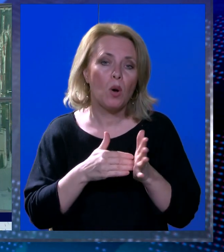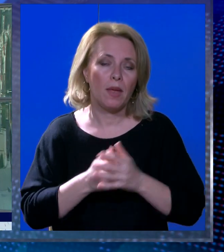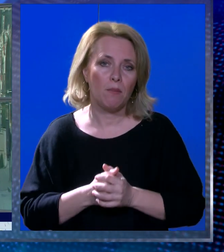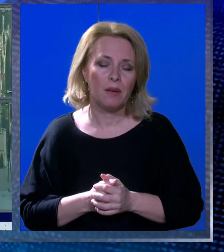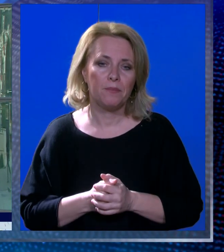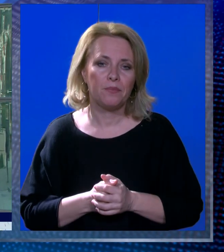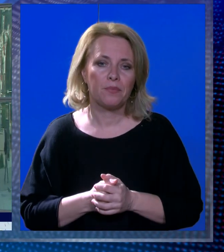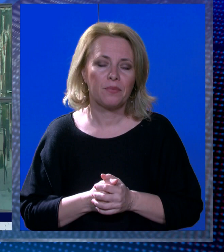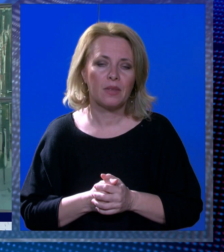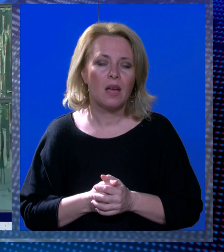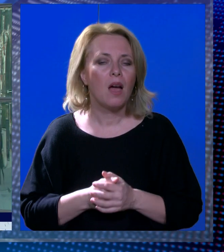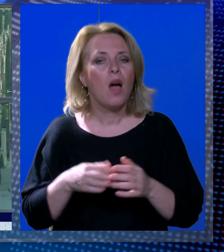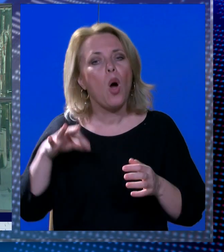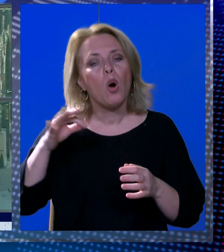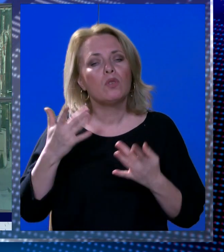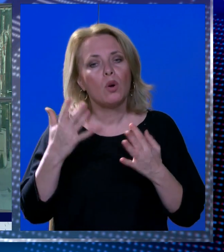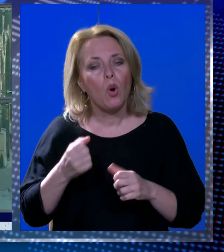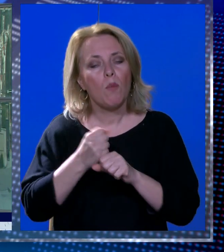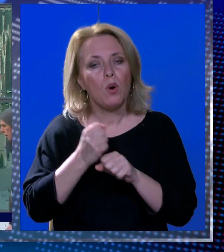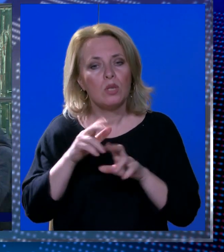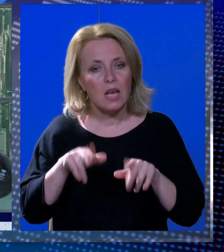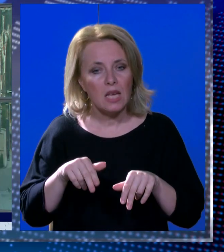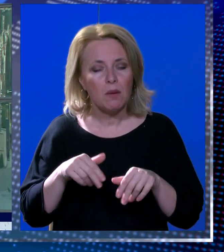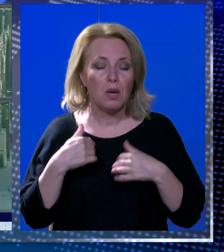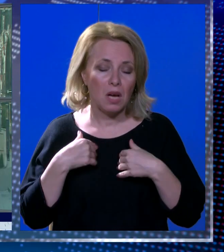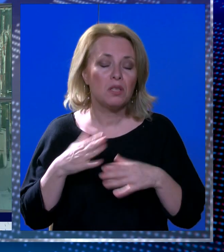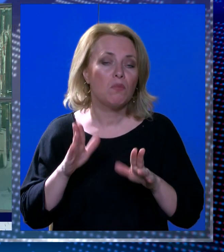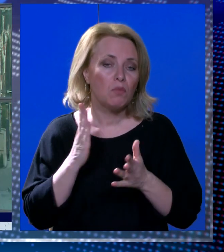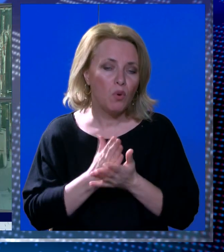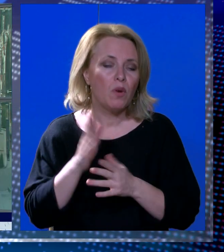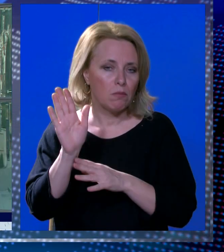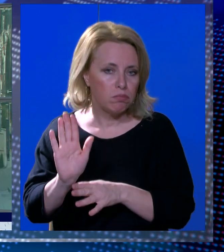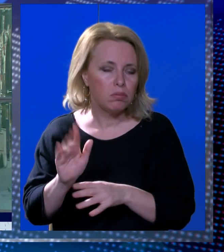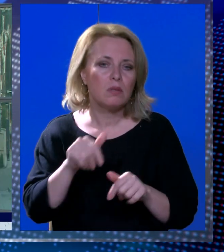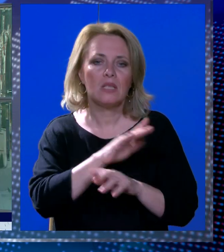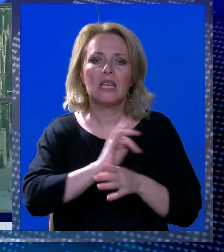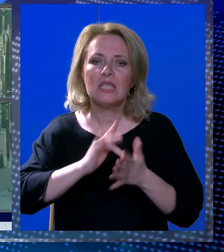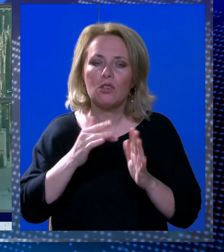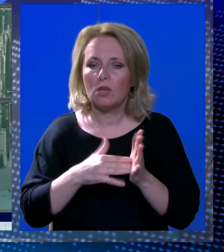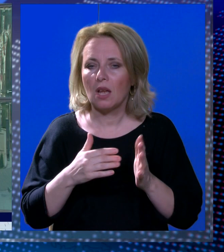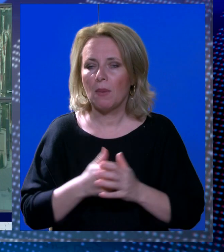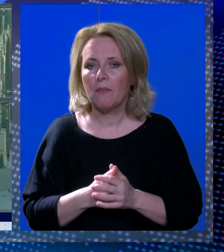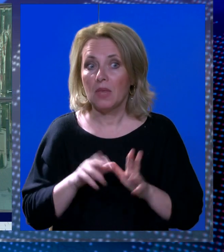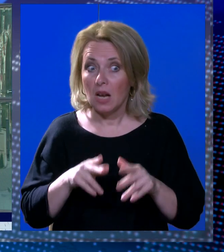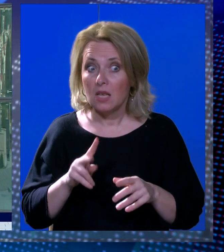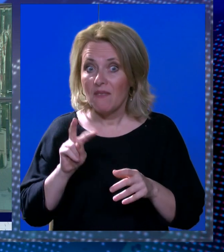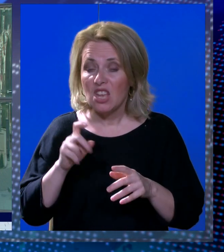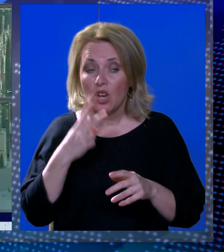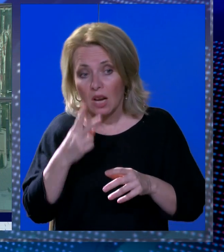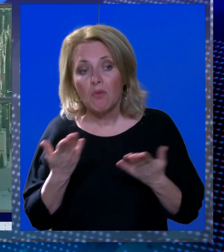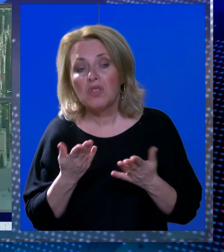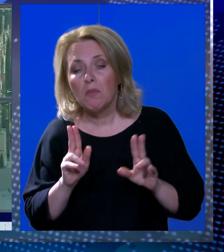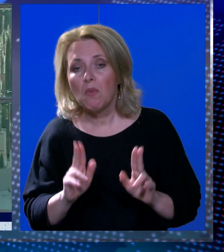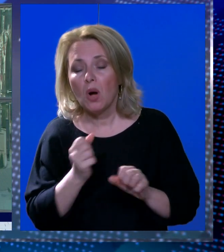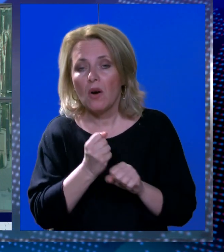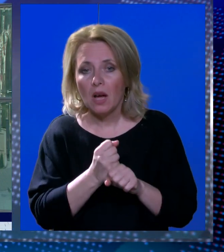ovisi o koliko posla ima, naravno, tu sam za sve. Jesi li već gledo ovu sezonu gdje bi mogao raditi?